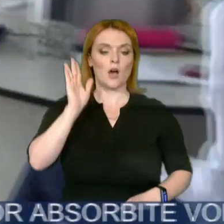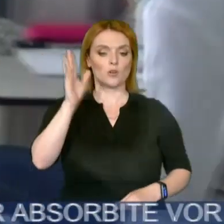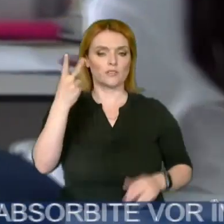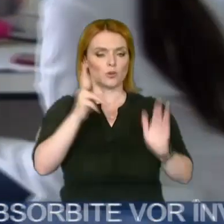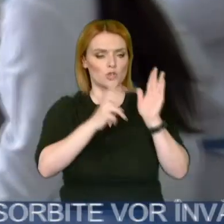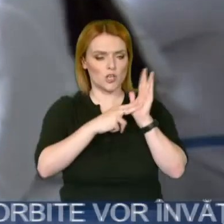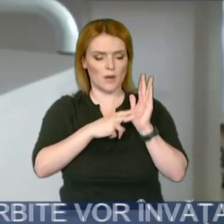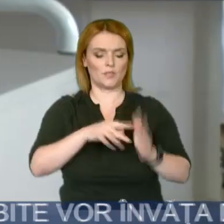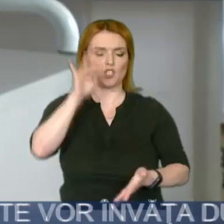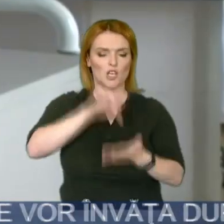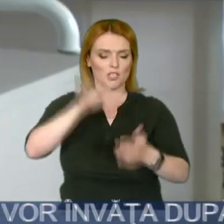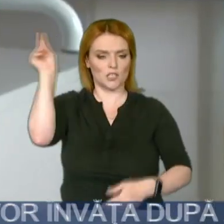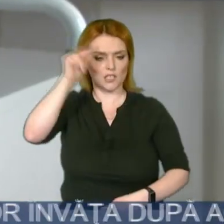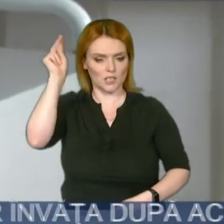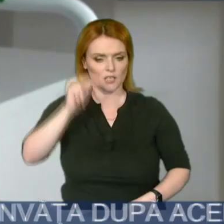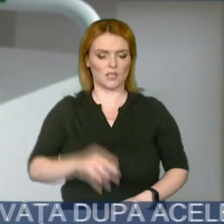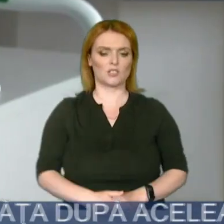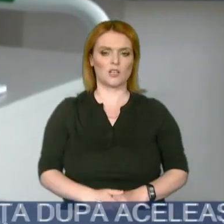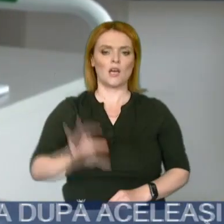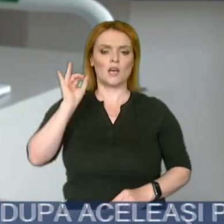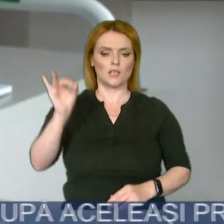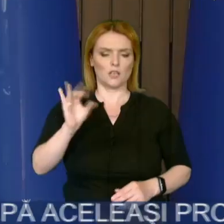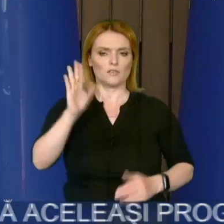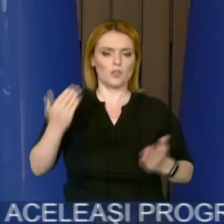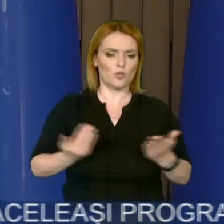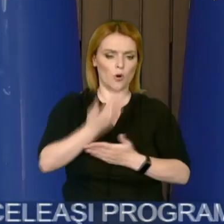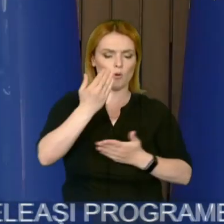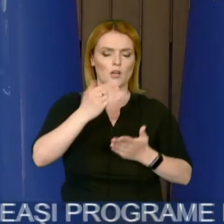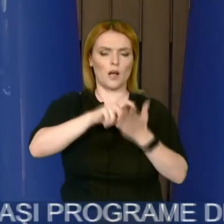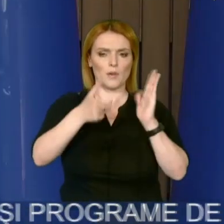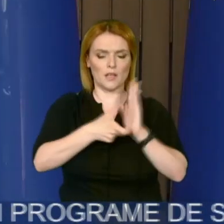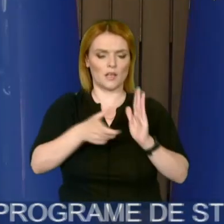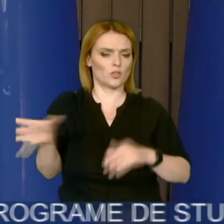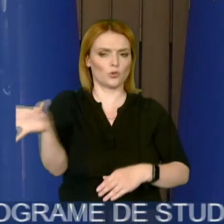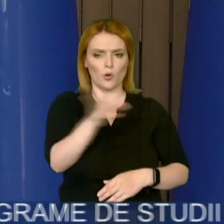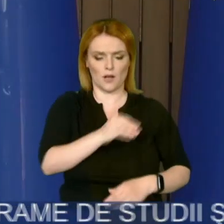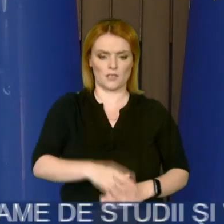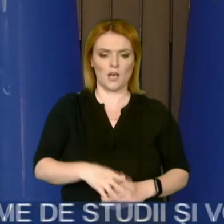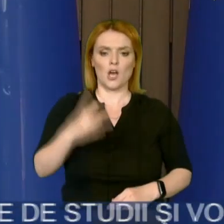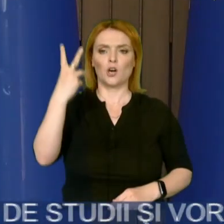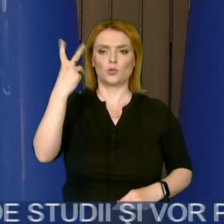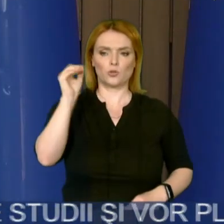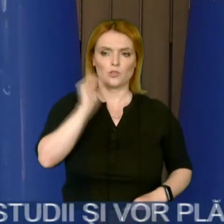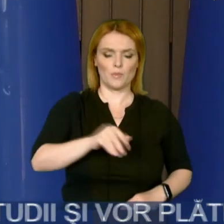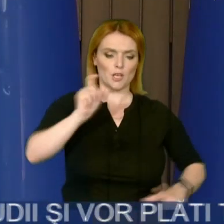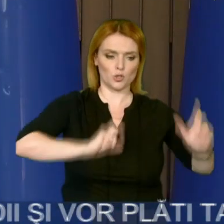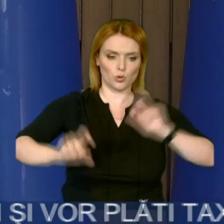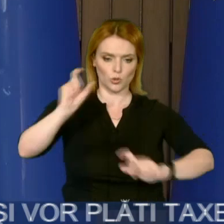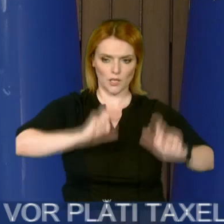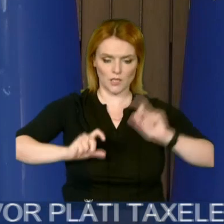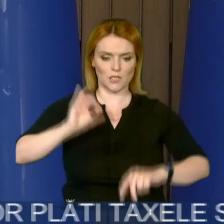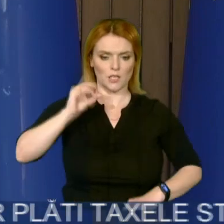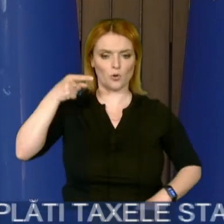18 centre didactice și de consiliere pentru studenți, peste 20 de mii de studenți și circa